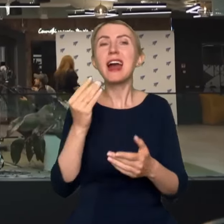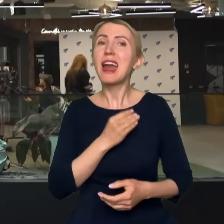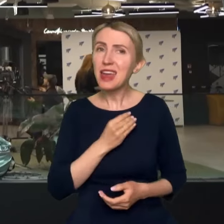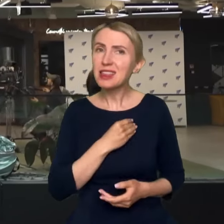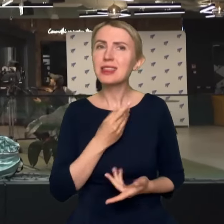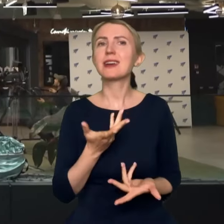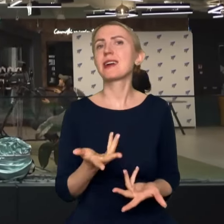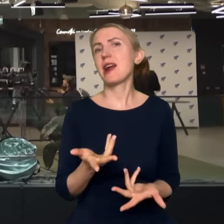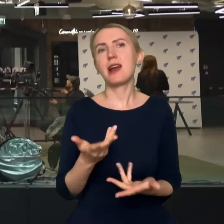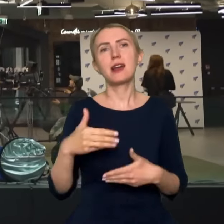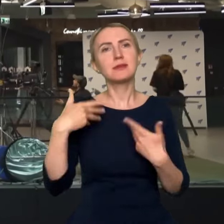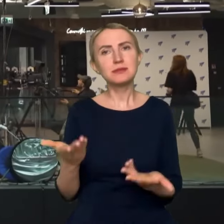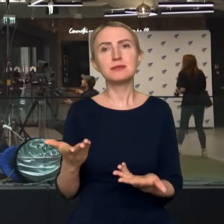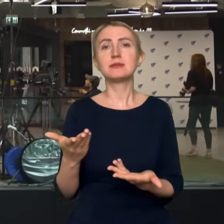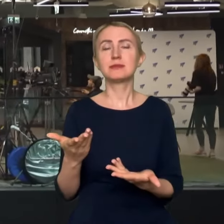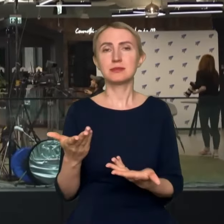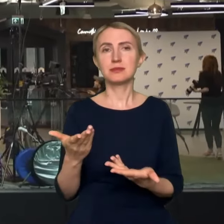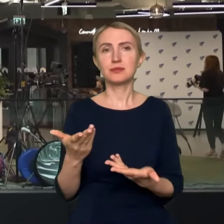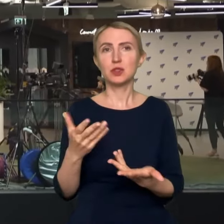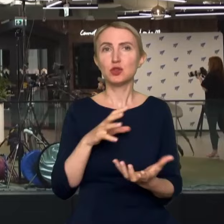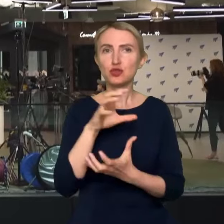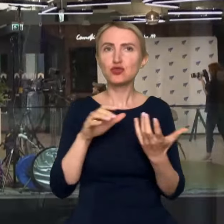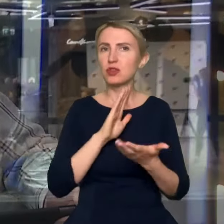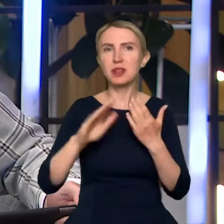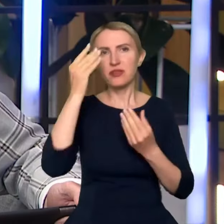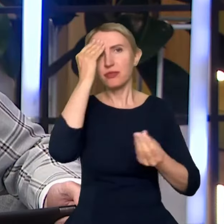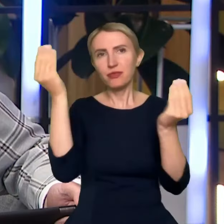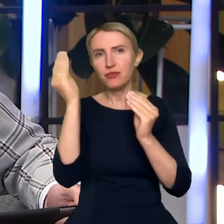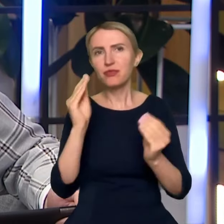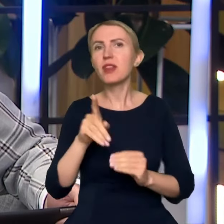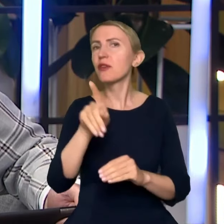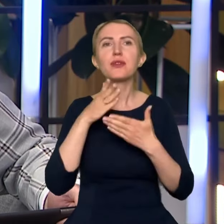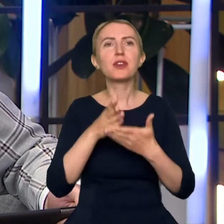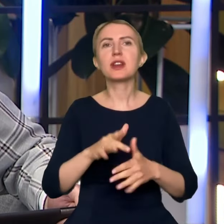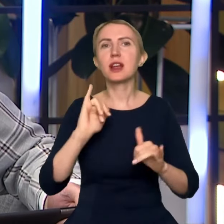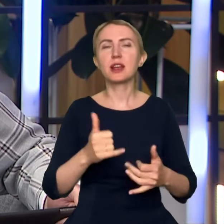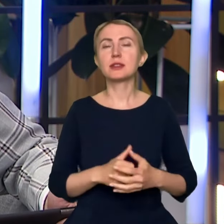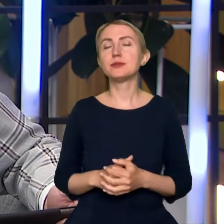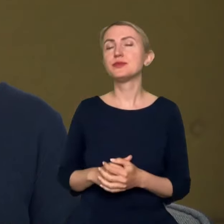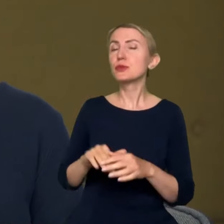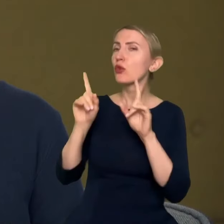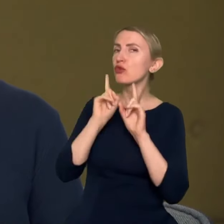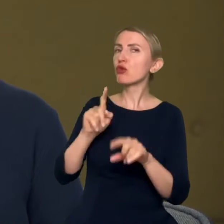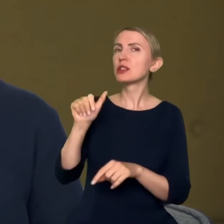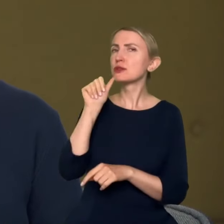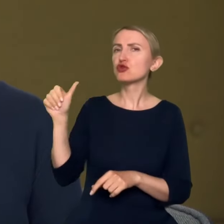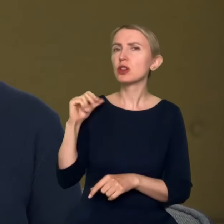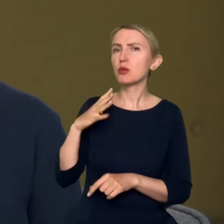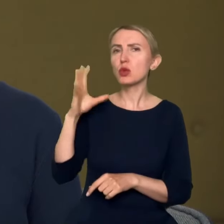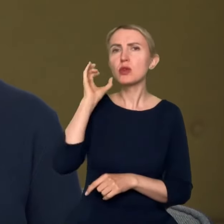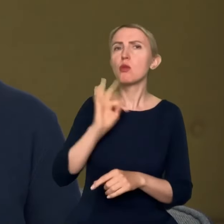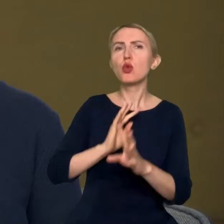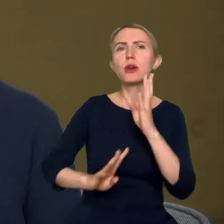zapewnieniem, żeby to był świat bez fake news'ów i deepfake'ów radzicie? No właśnie, wczoraj usłyszałam od jednego z moich klientów, że